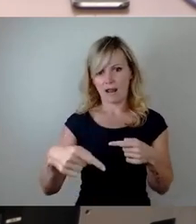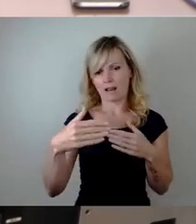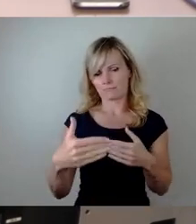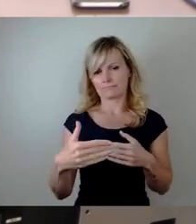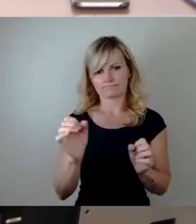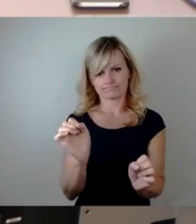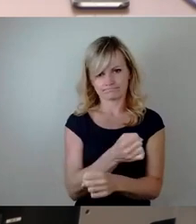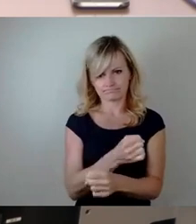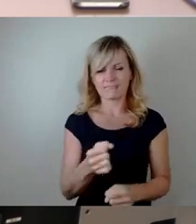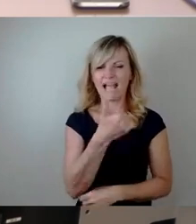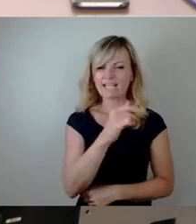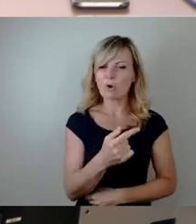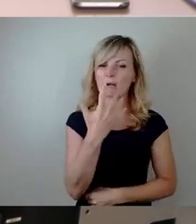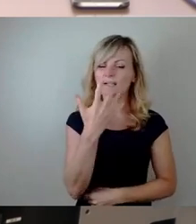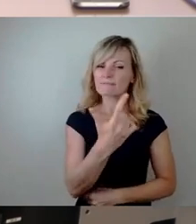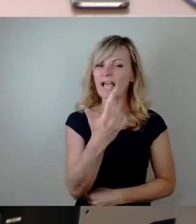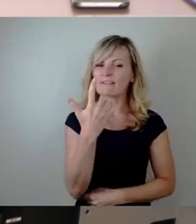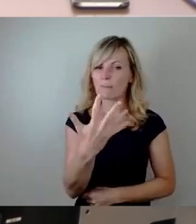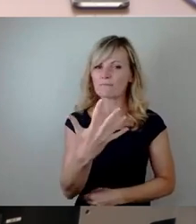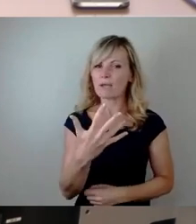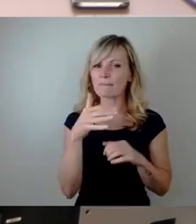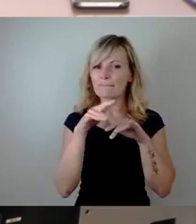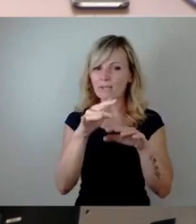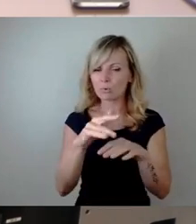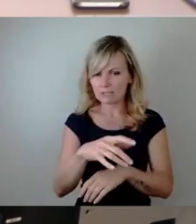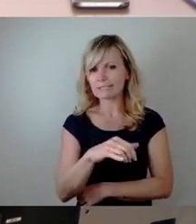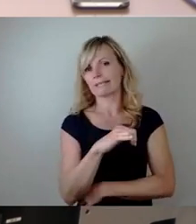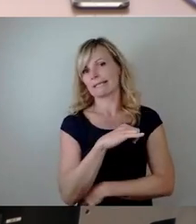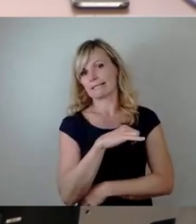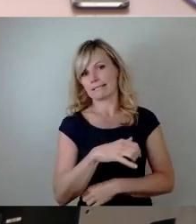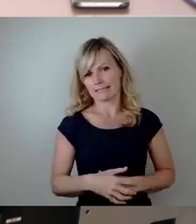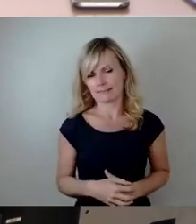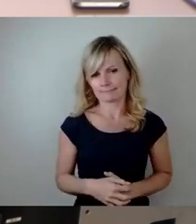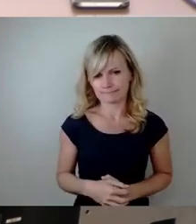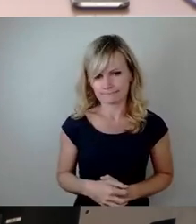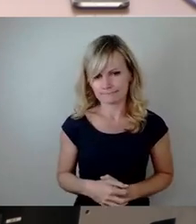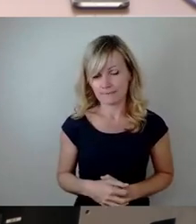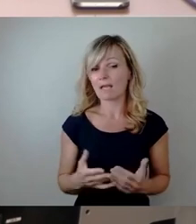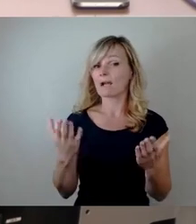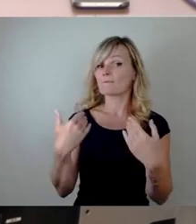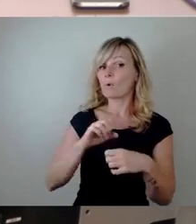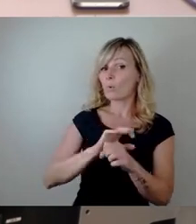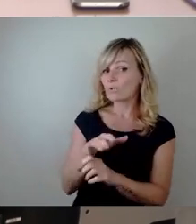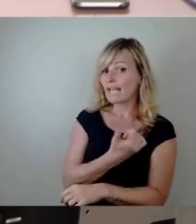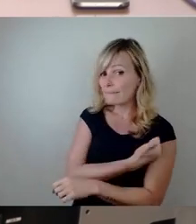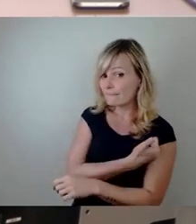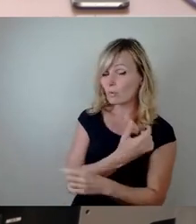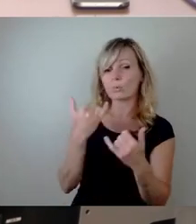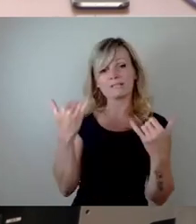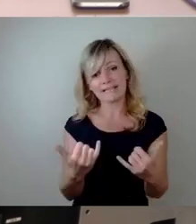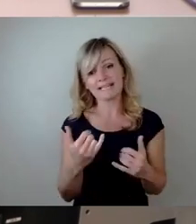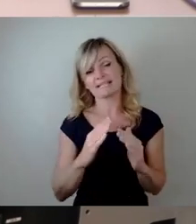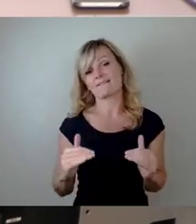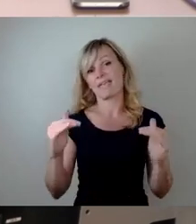,25 Millionen, interessant. Vor den Corona-Impfungen gab es nur jährlich, jetzt muss man das natürlich auch fairerweise